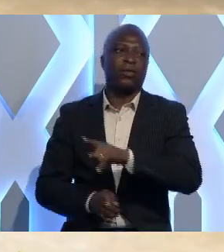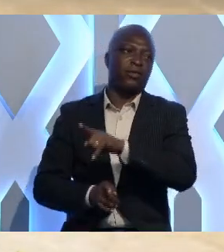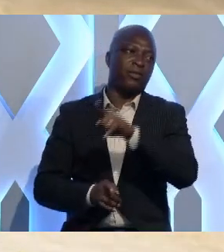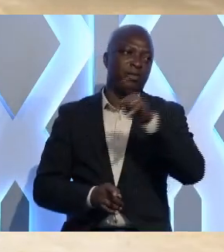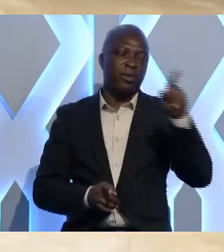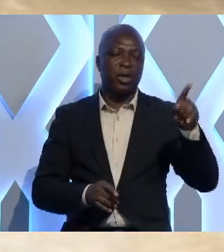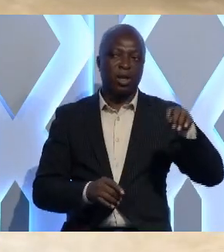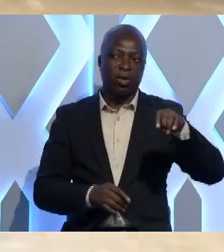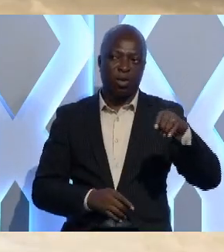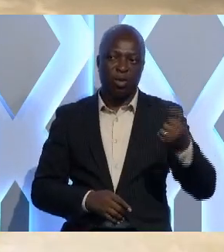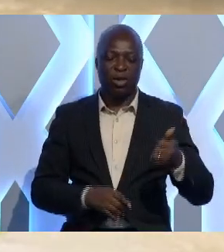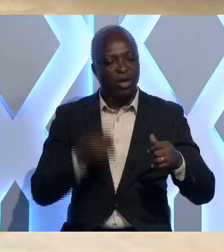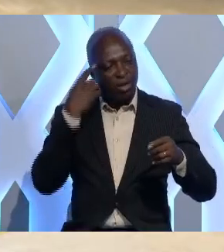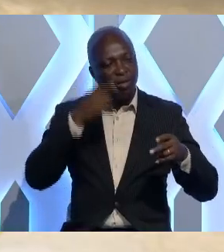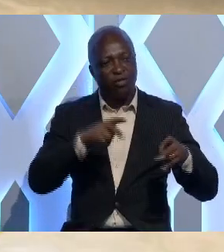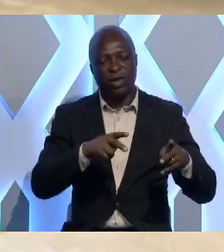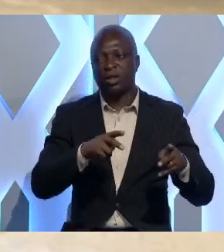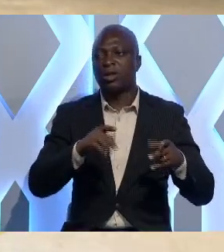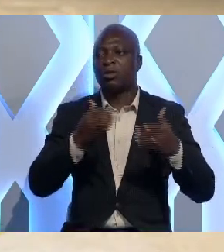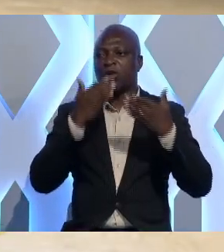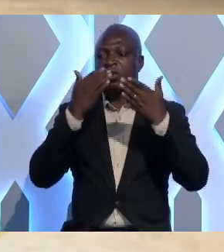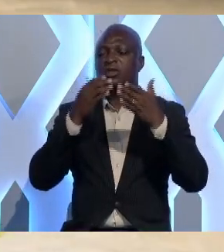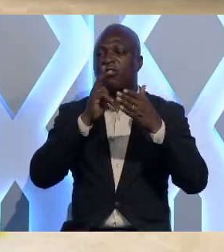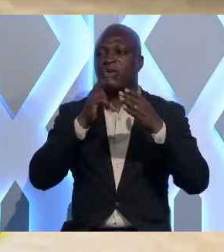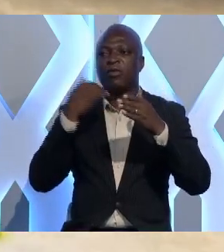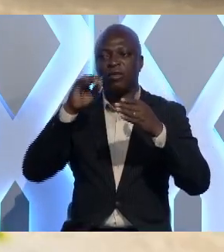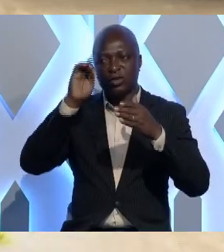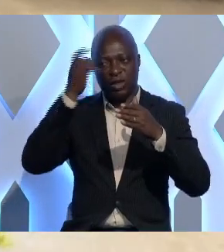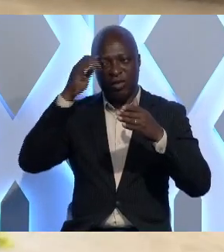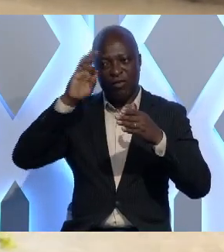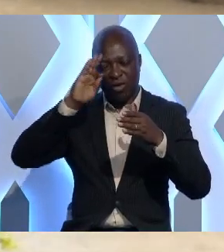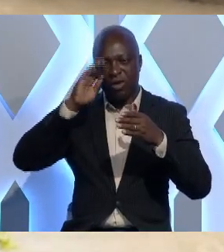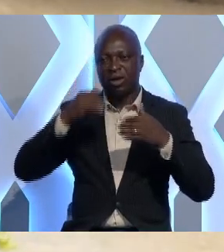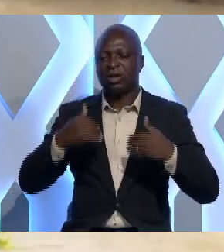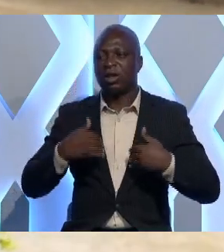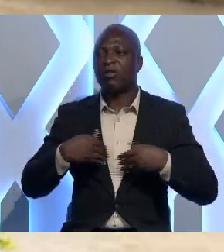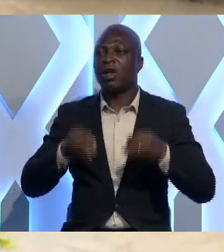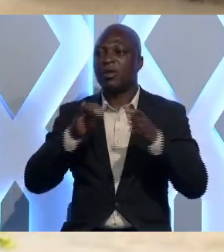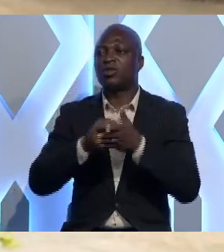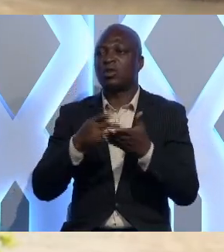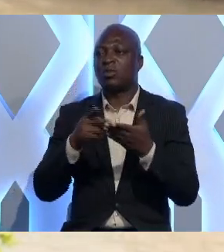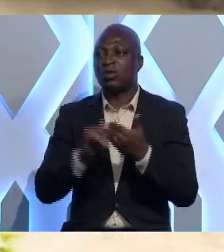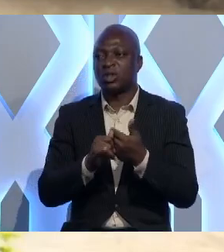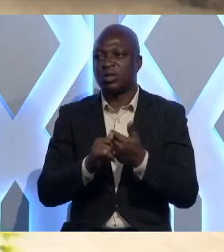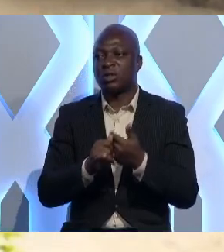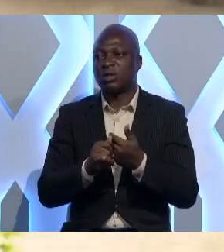vendre. Nous remercions sincèrement le chef de l'État d'avoir émis ce projet.